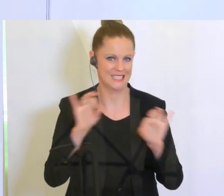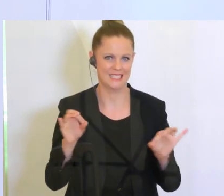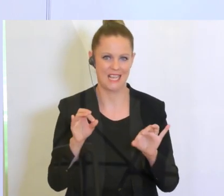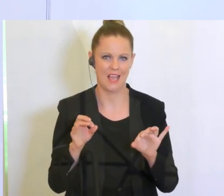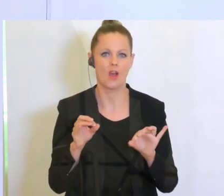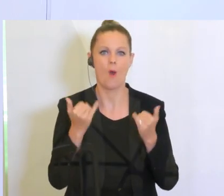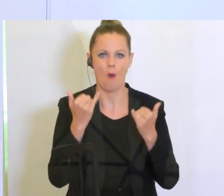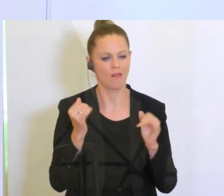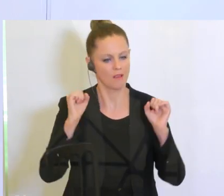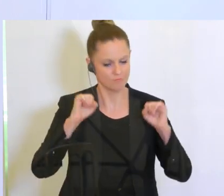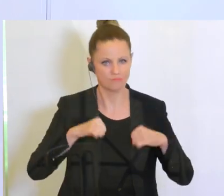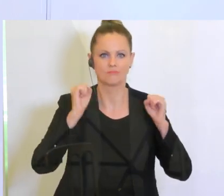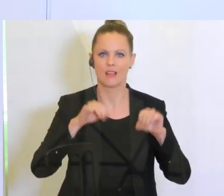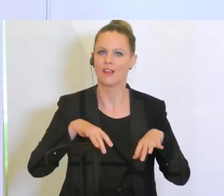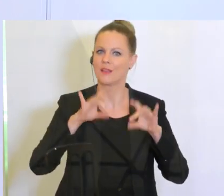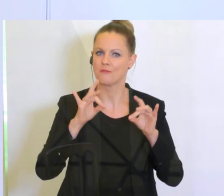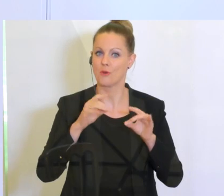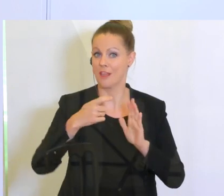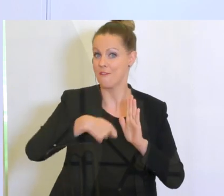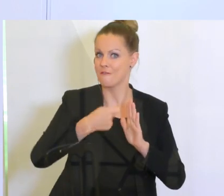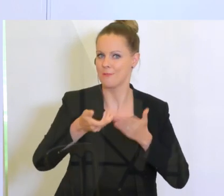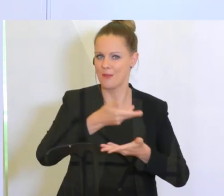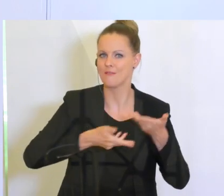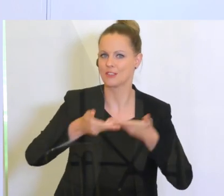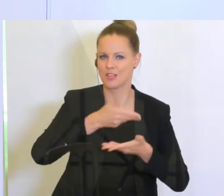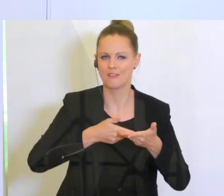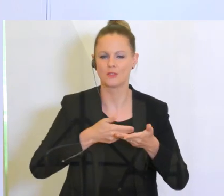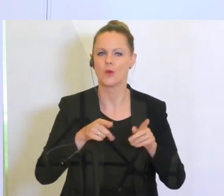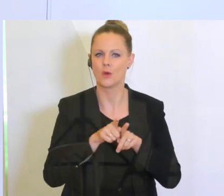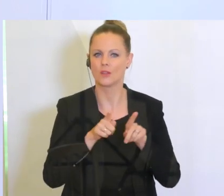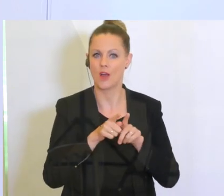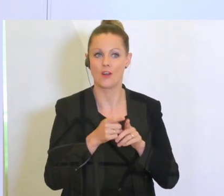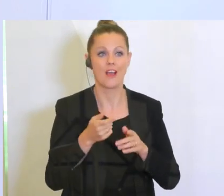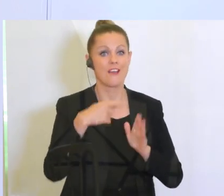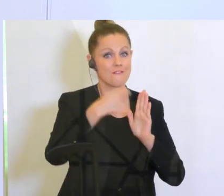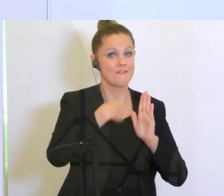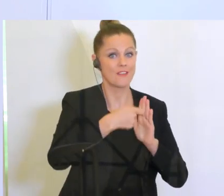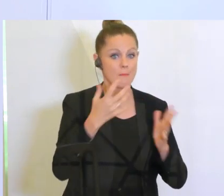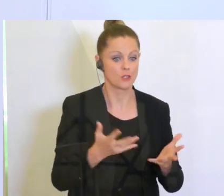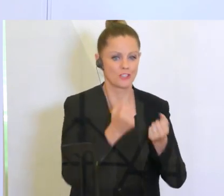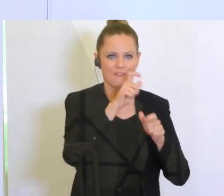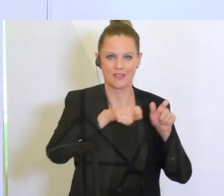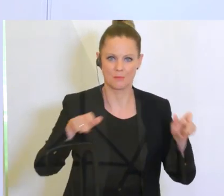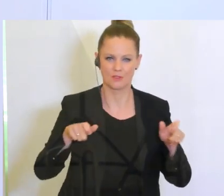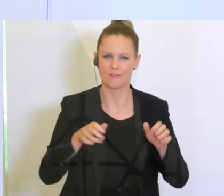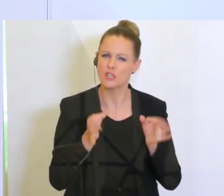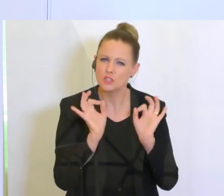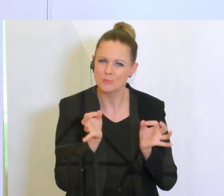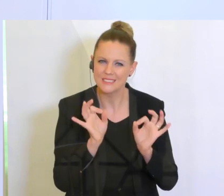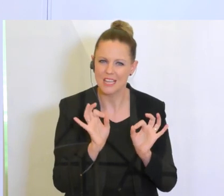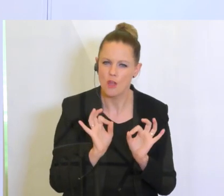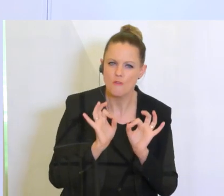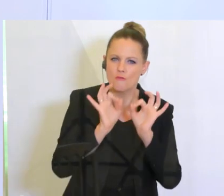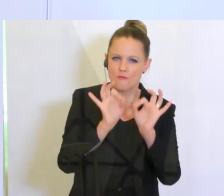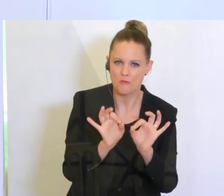heute darauf verständigen konnten, der Filmwirtschaft und den Filmschaffenden im Land mit einer speziell auf